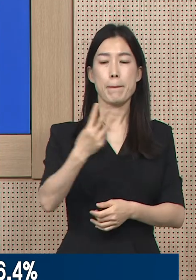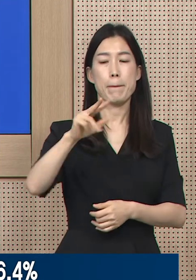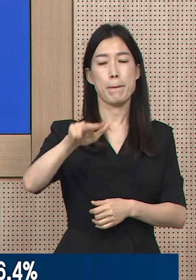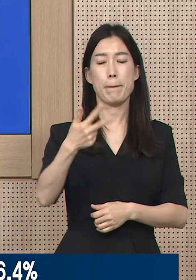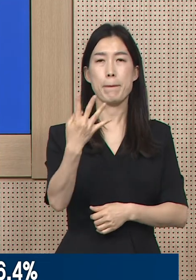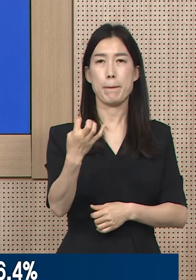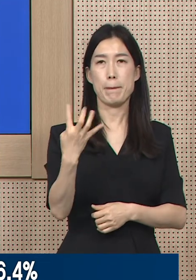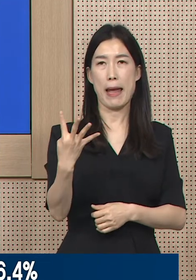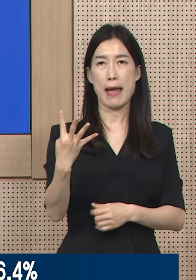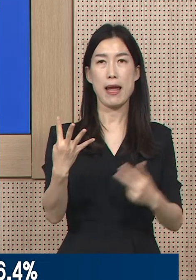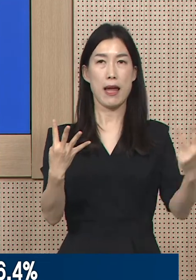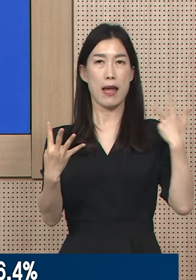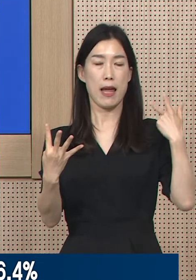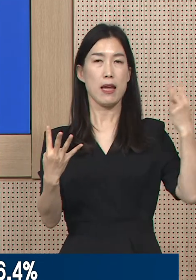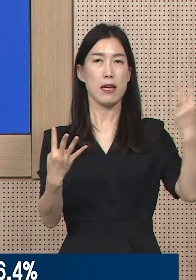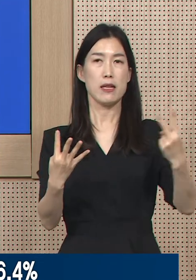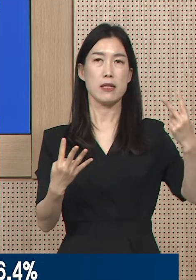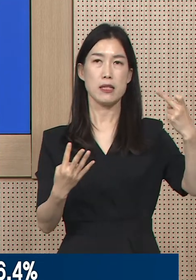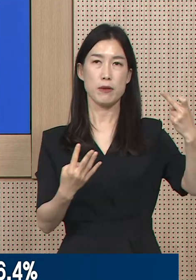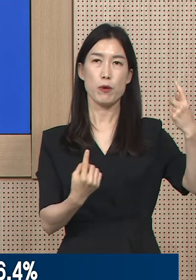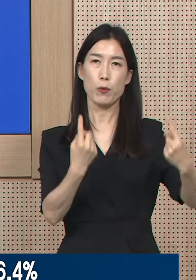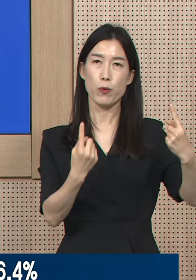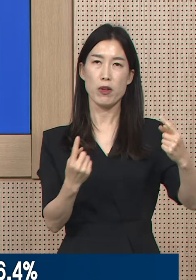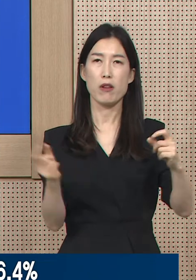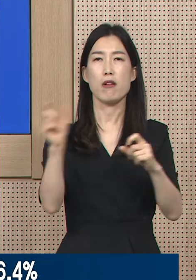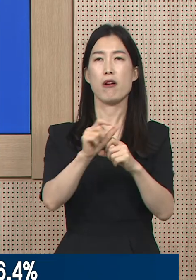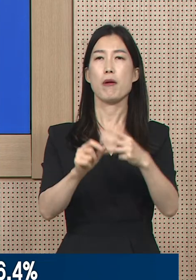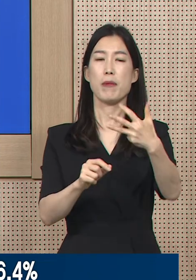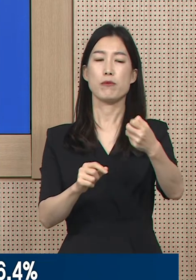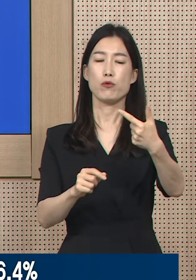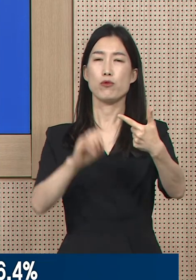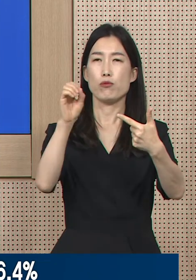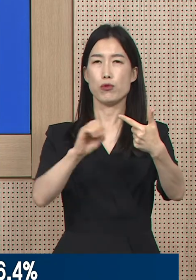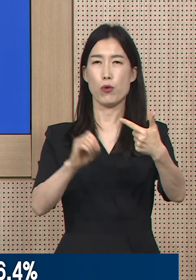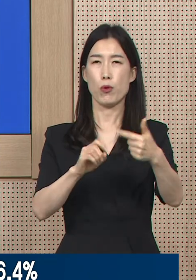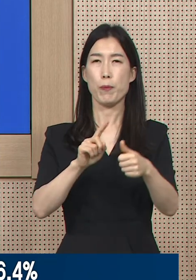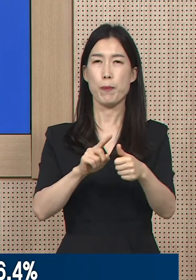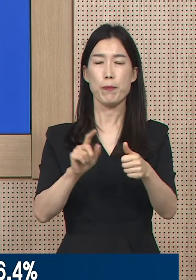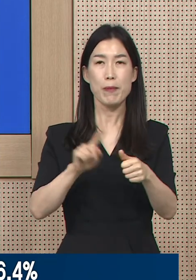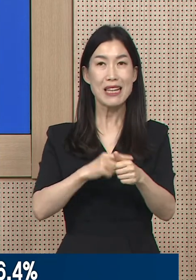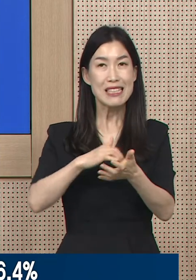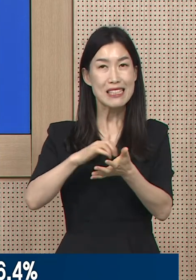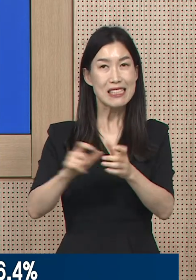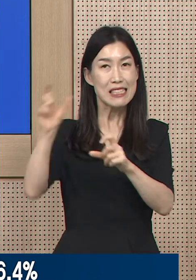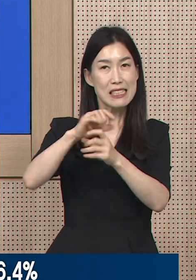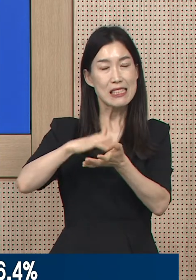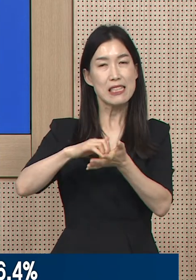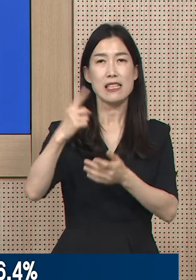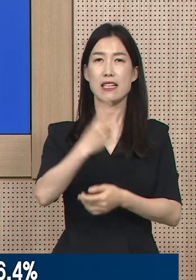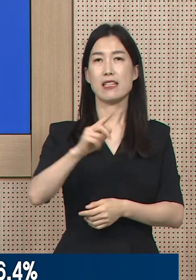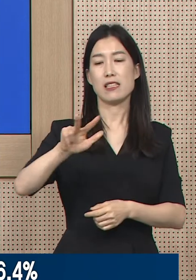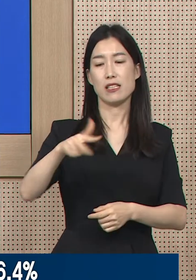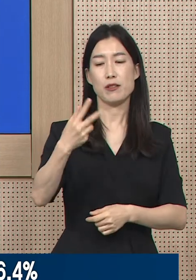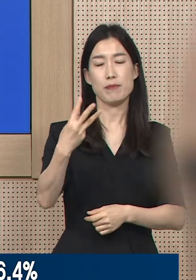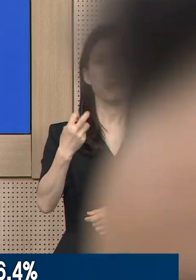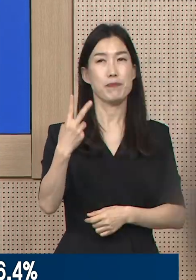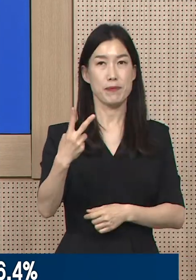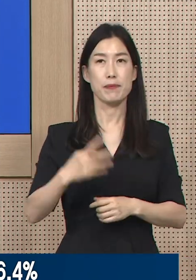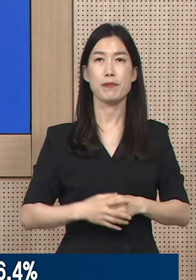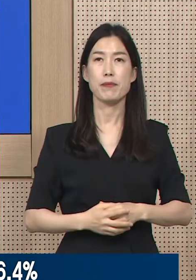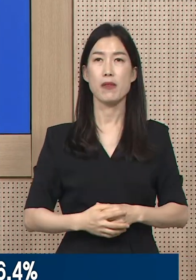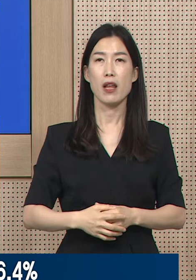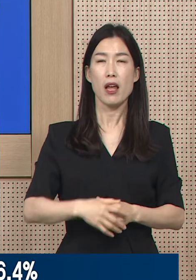전주에 2,012명 대비 86%인 1,732명 증가했습니다. 전주 확진자 중